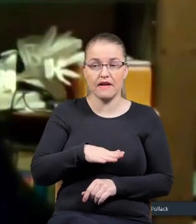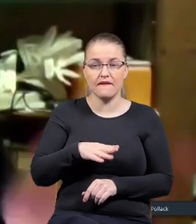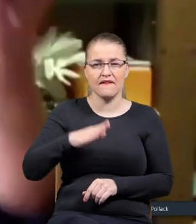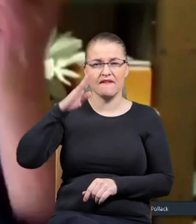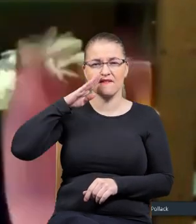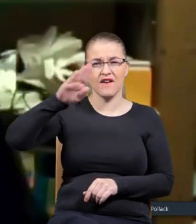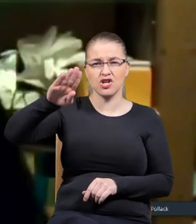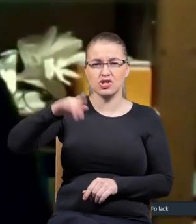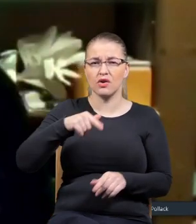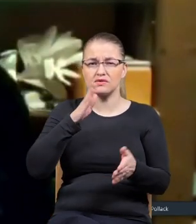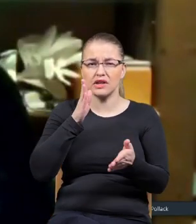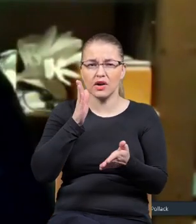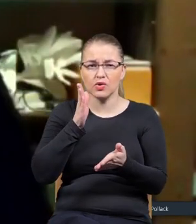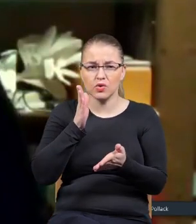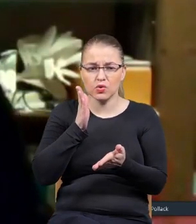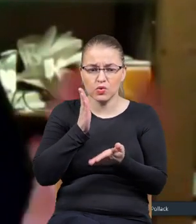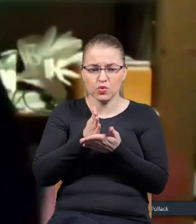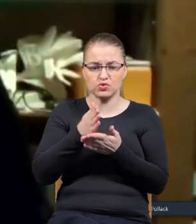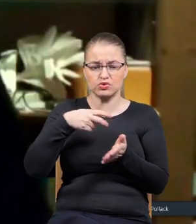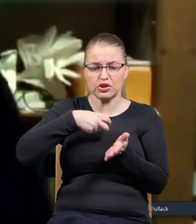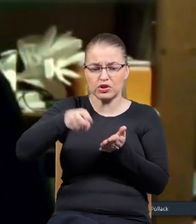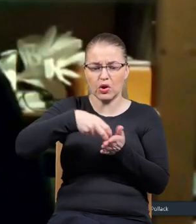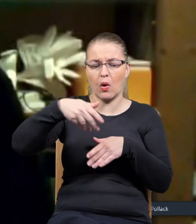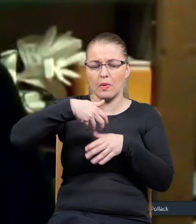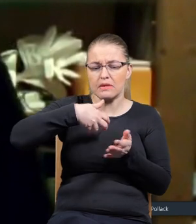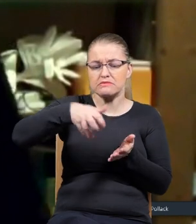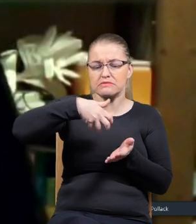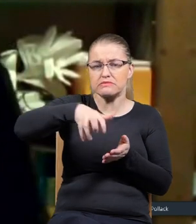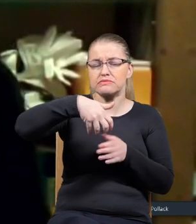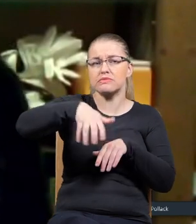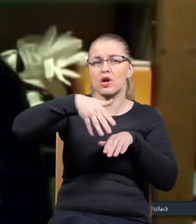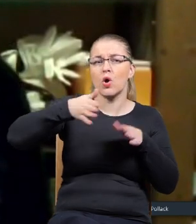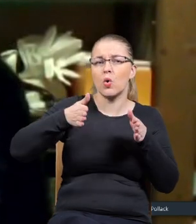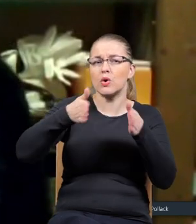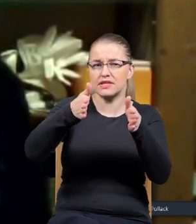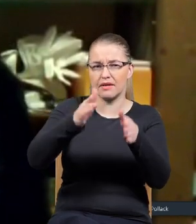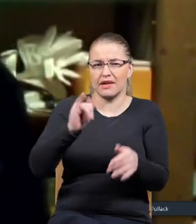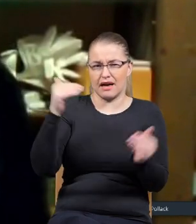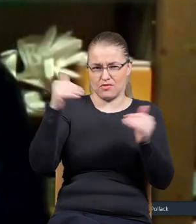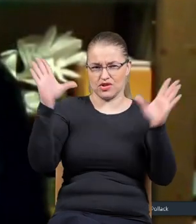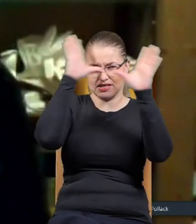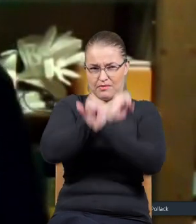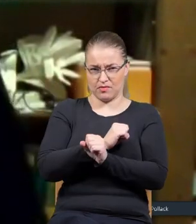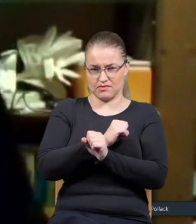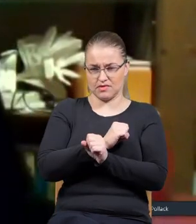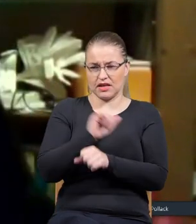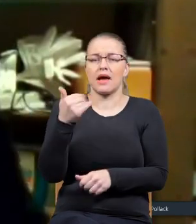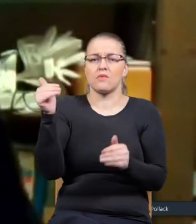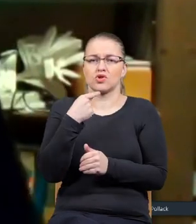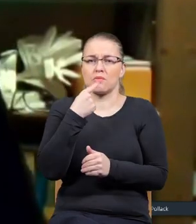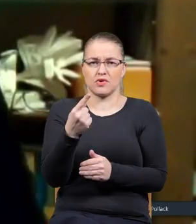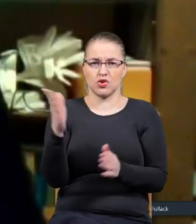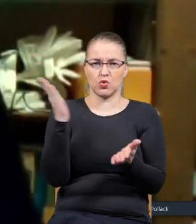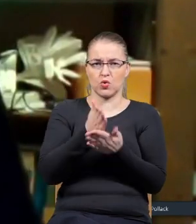faszystowska, jak one ulicami maszerują, jak można to zapomnieć, jak można powiedzieć, to